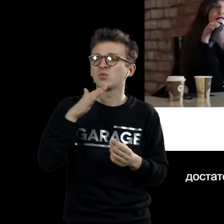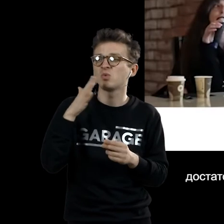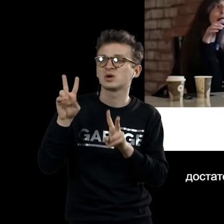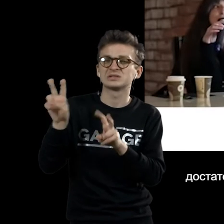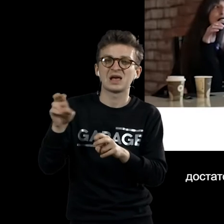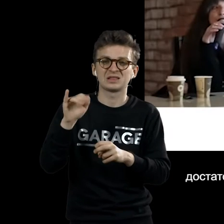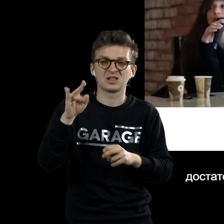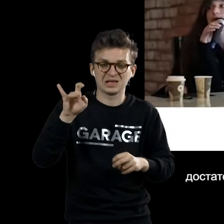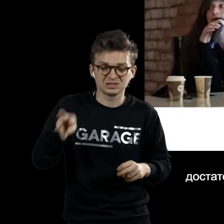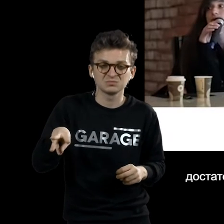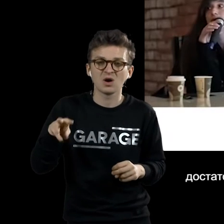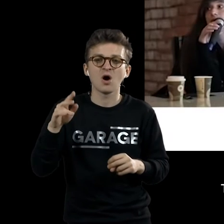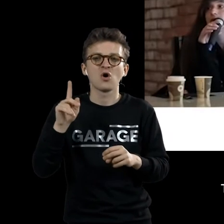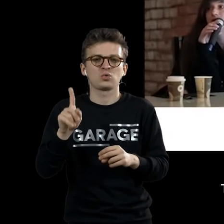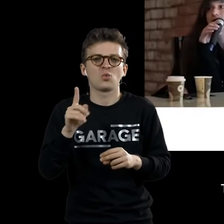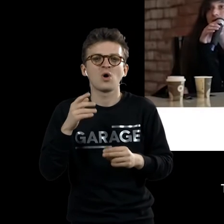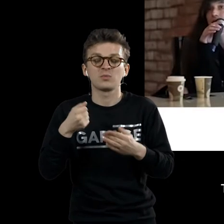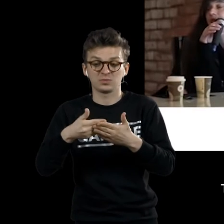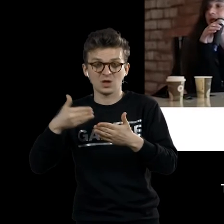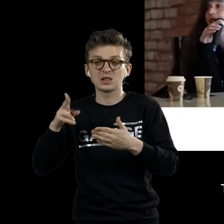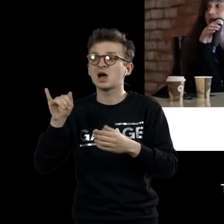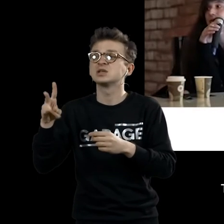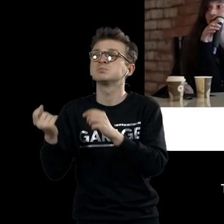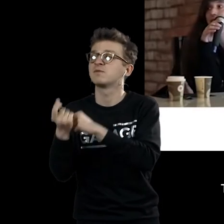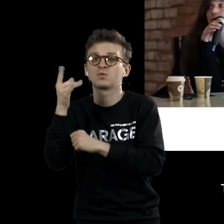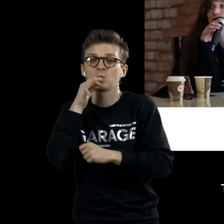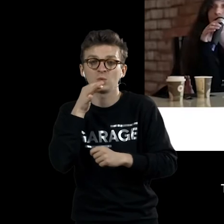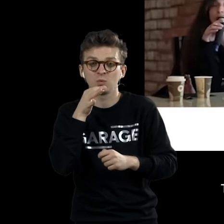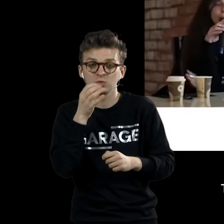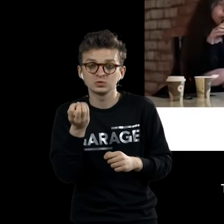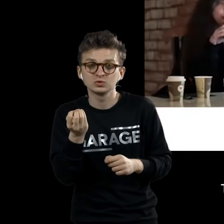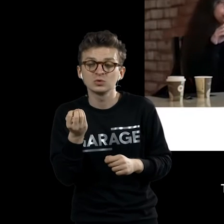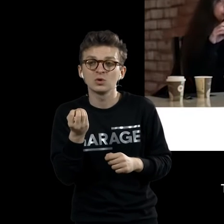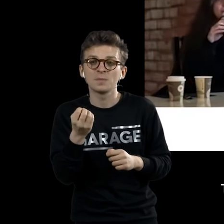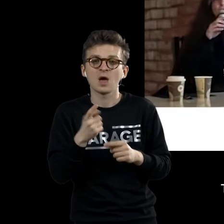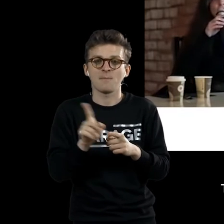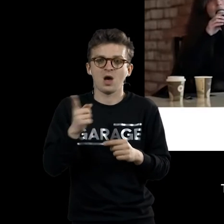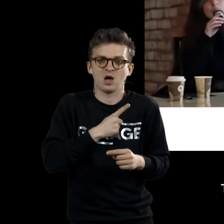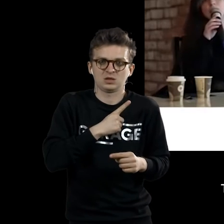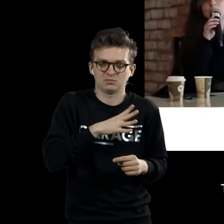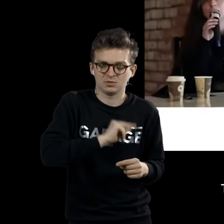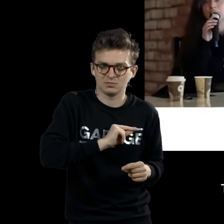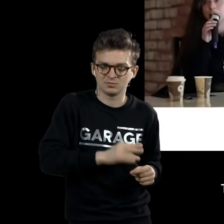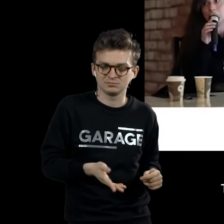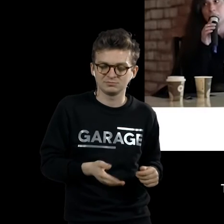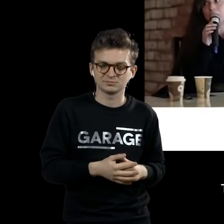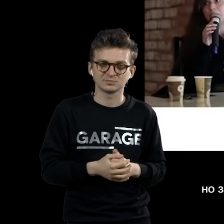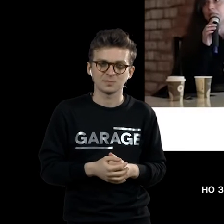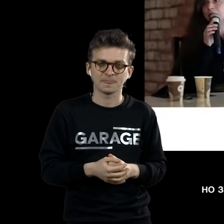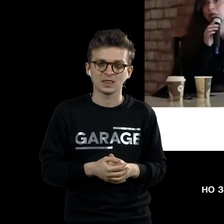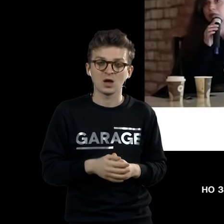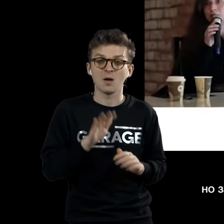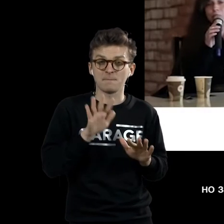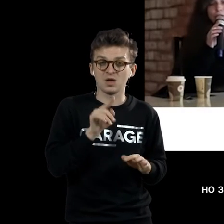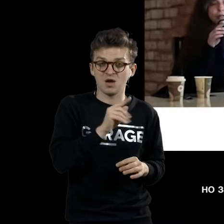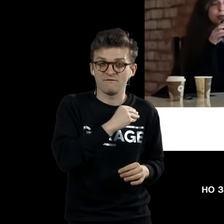качестве дадаистского жеста задолго до того, как появился дадаизм как направление. То есть он такой абсолютный одиночка. Во